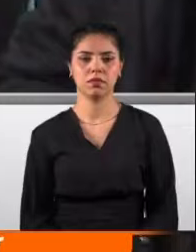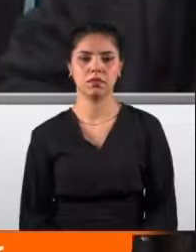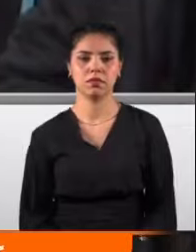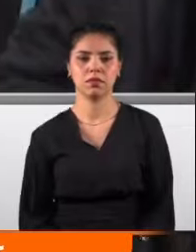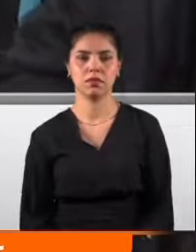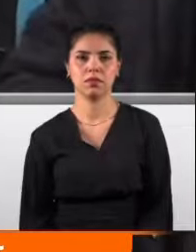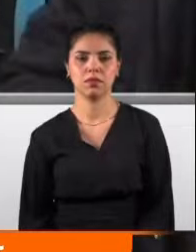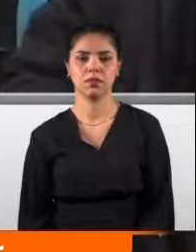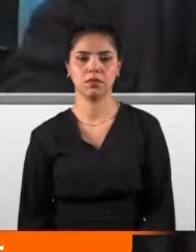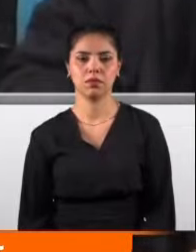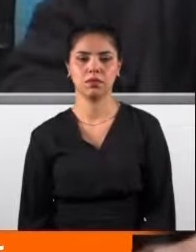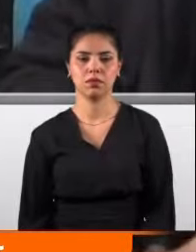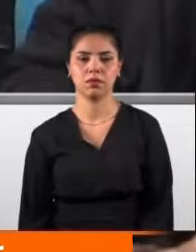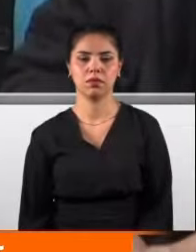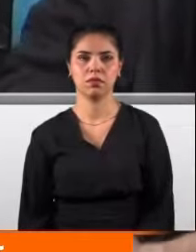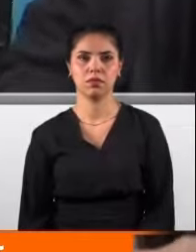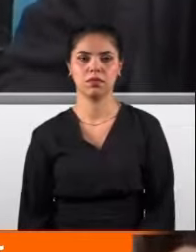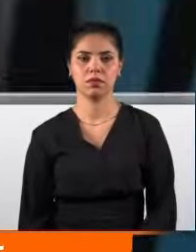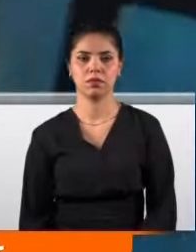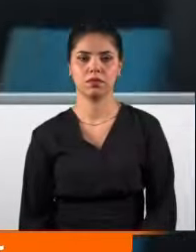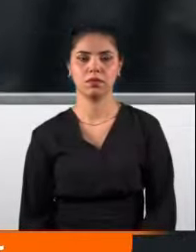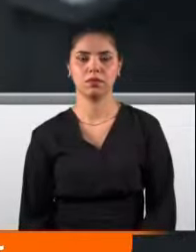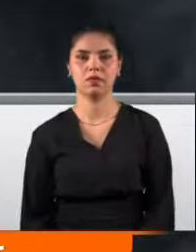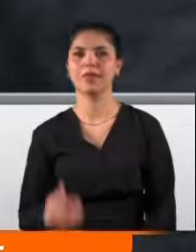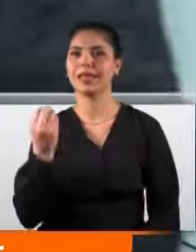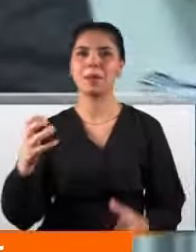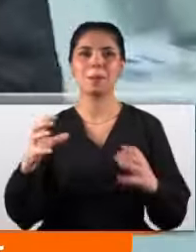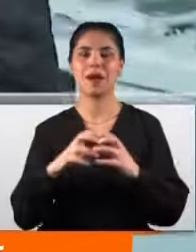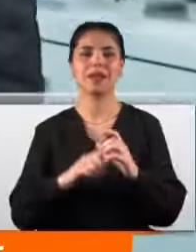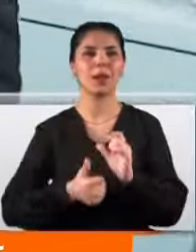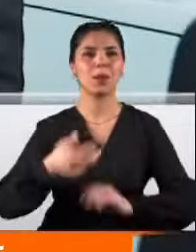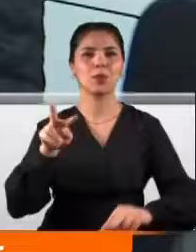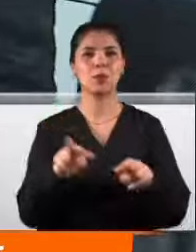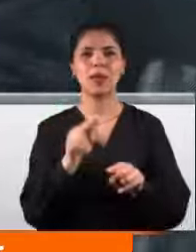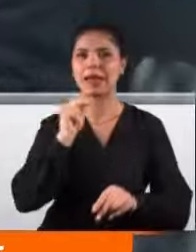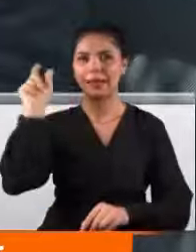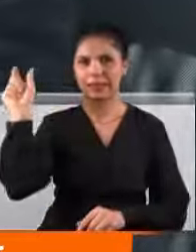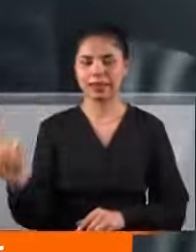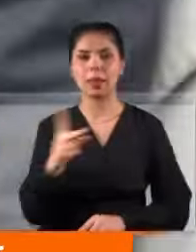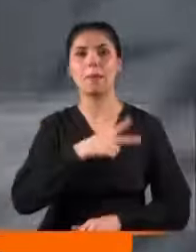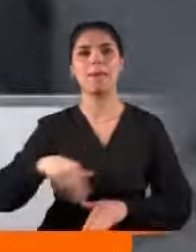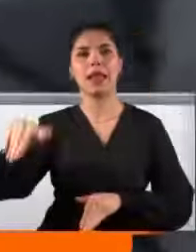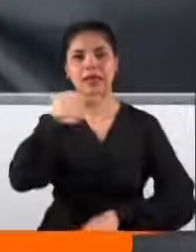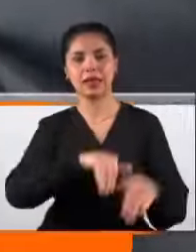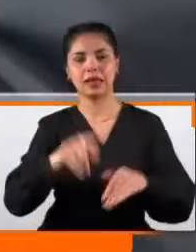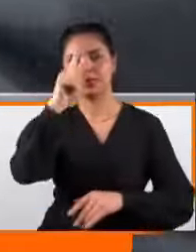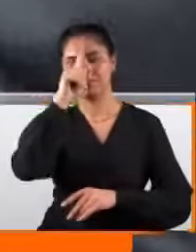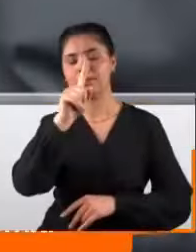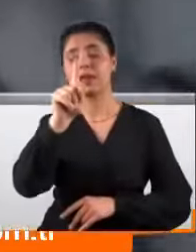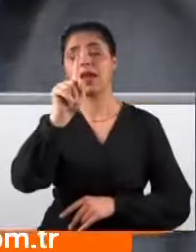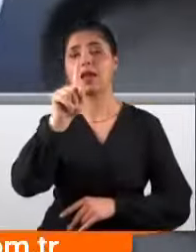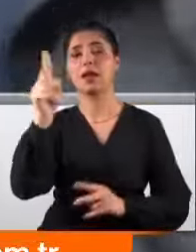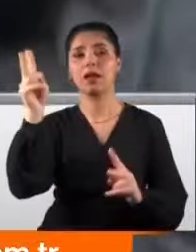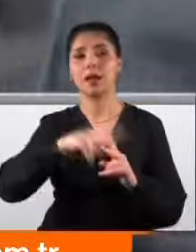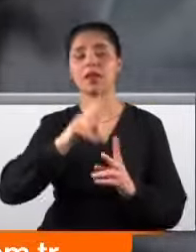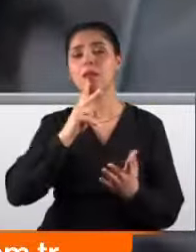ötesi var mı? Kendimi koymuş durumdayım. İYİ Parti Genel Başkanı Meral Akşener, Yerel seçimlere hür ve müstakil girme